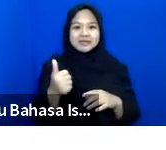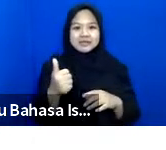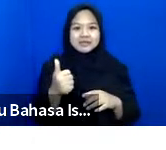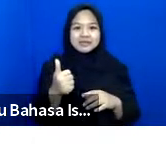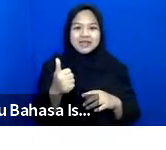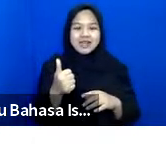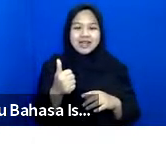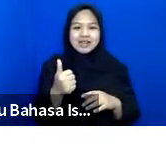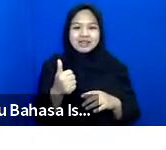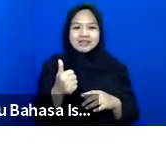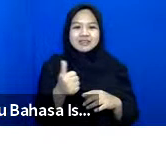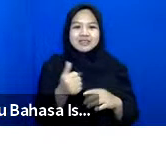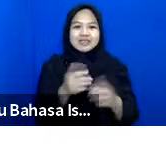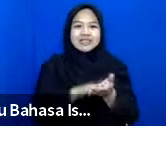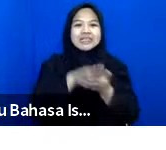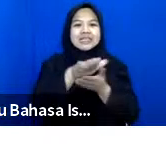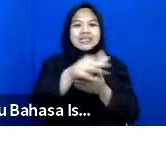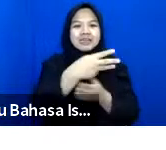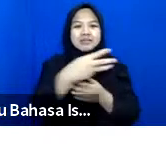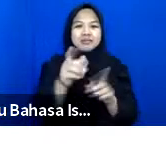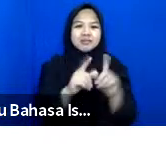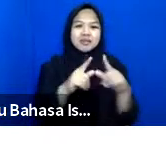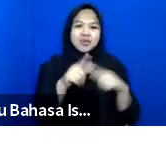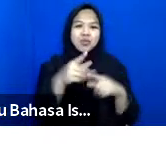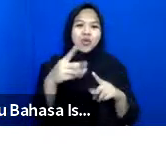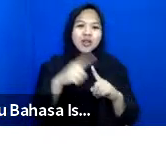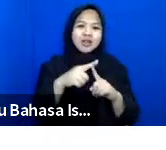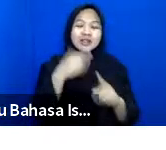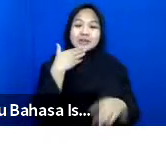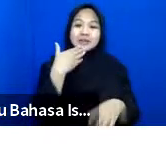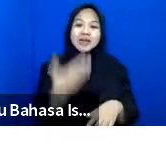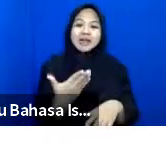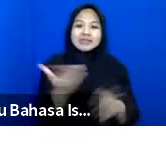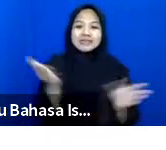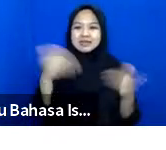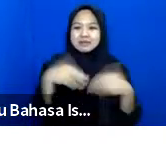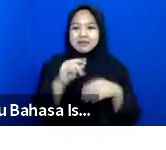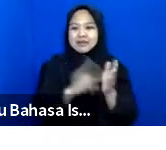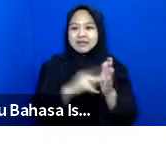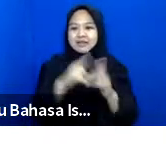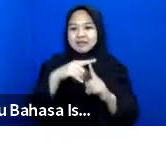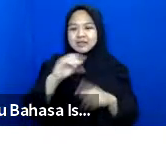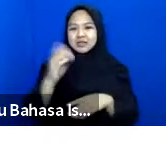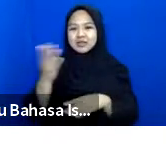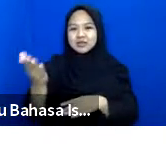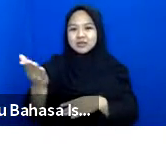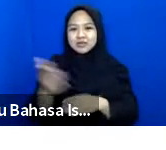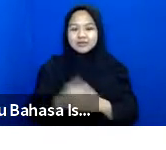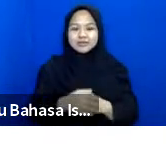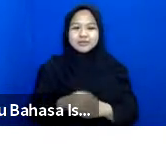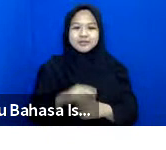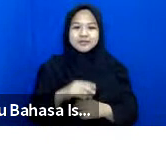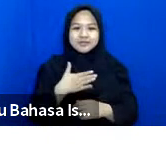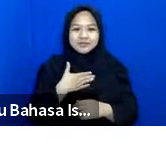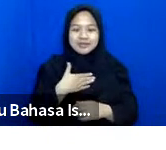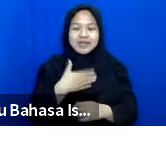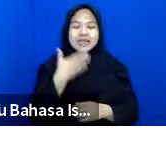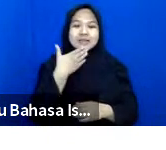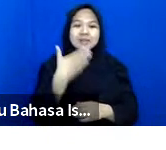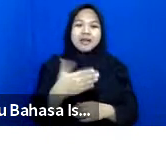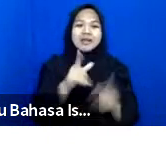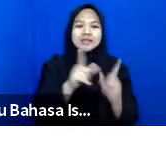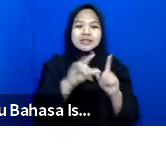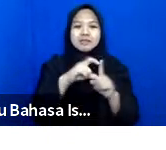Terima Kasih Saya Kembalikan Lagi Ke Mas Serinta Atau Mbak Dea Terima Kasih Mbak